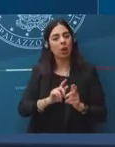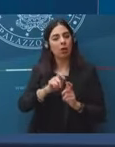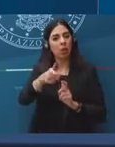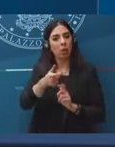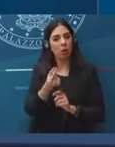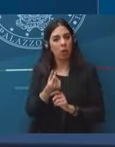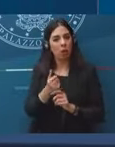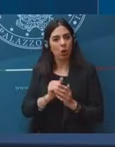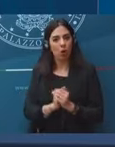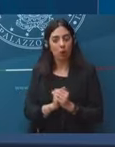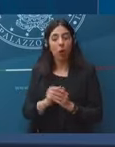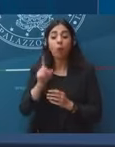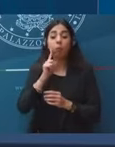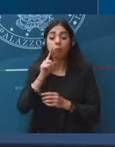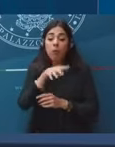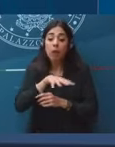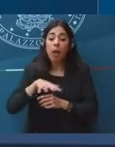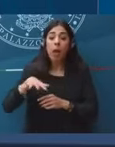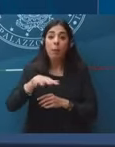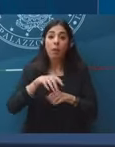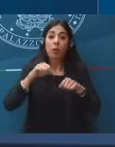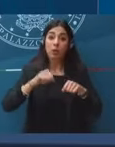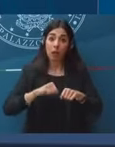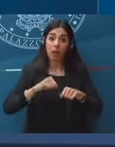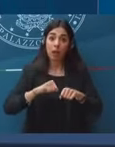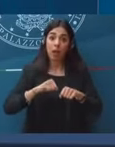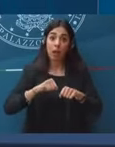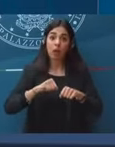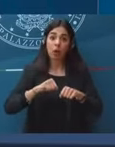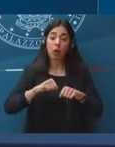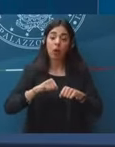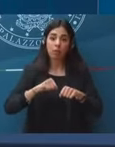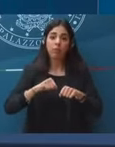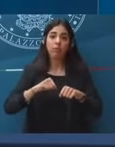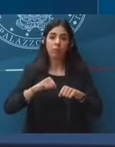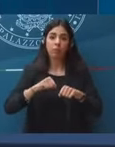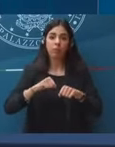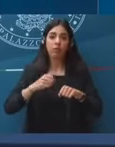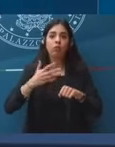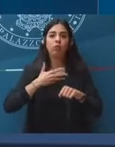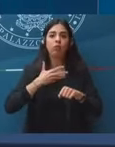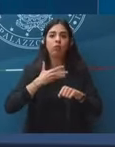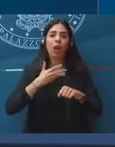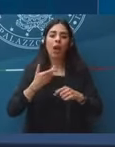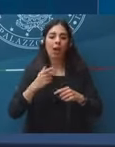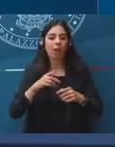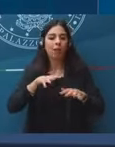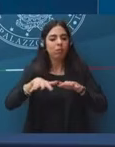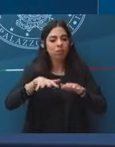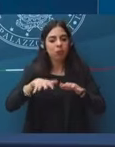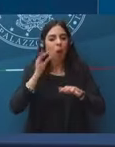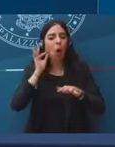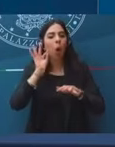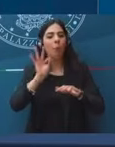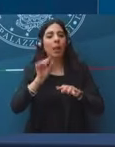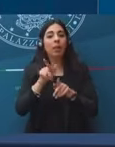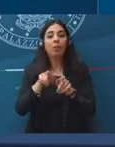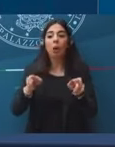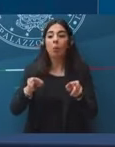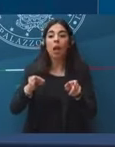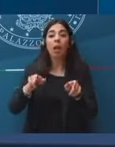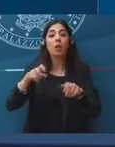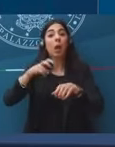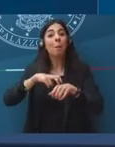Sempre nell'ambito sanitario vi è un intervento per coinvolgere i medici di base nel processo di